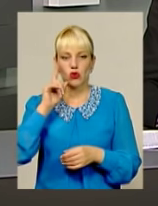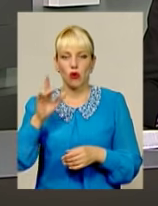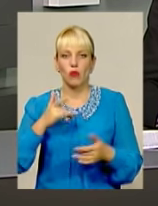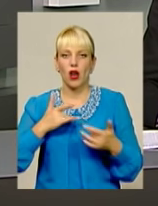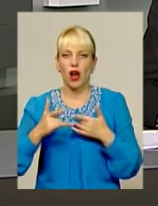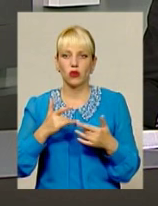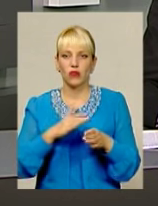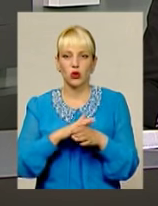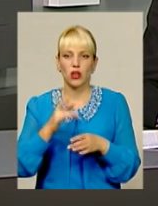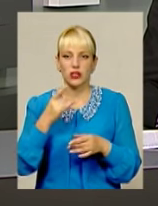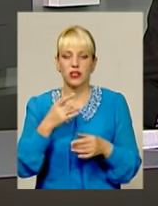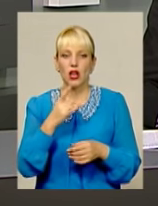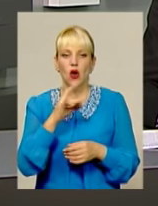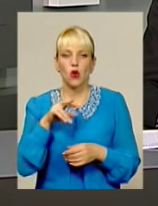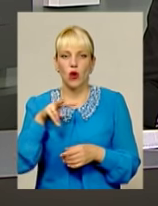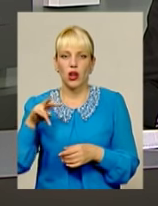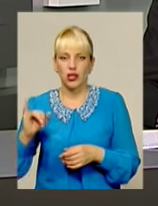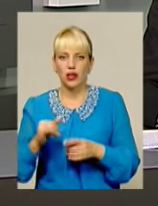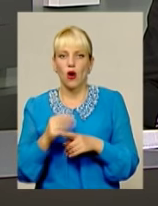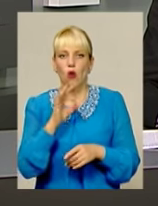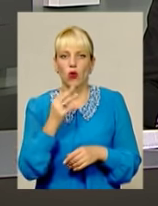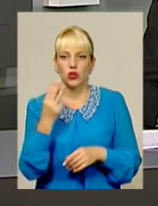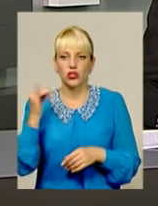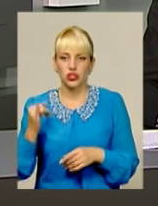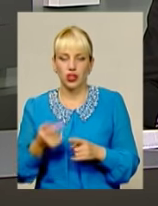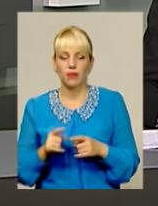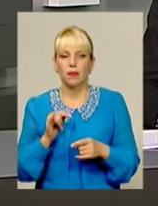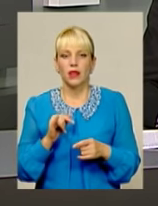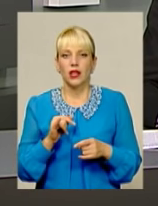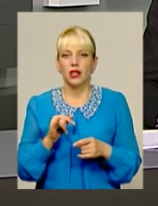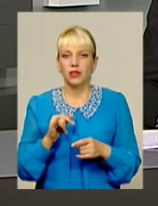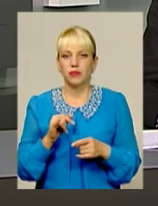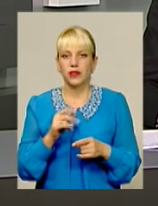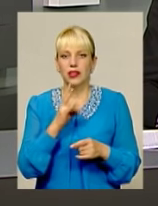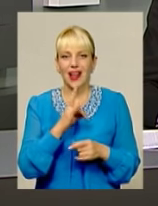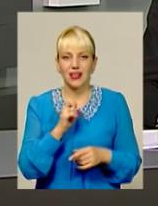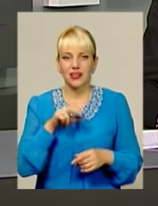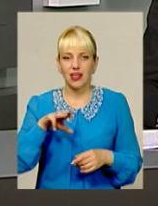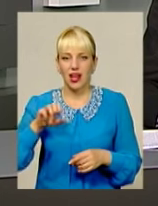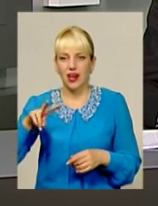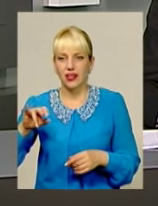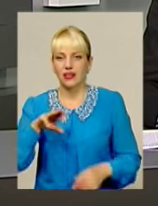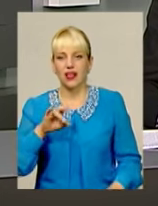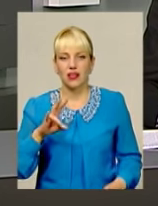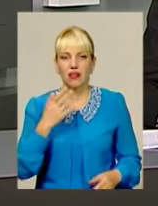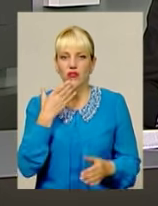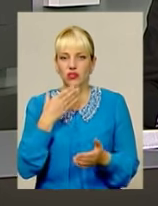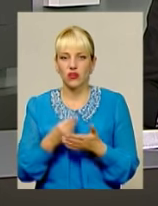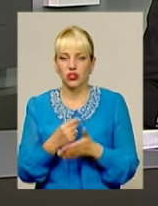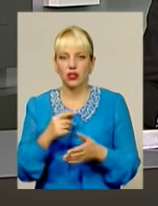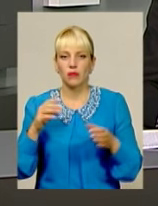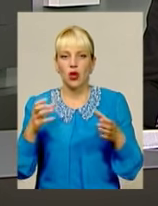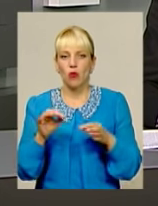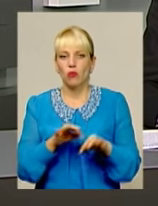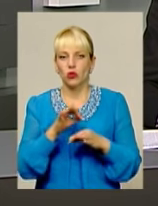ролі Ощі з «Гри престолів» та «Німфадори Тонкс» із фільмів про Гаррі Поттера Наталі Тенни. Вона зі своїм музичним гуртом